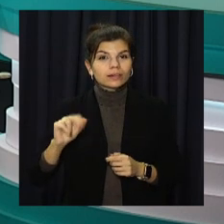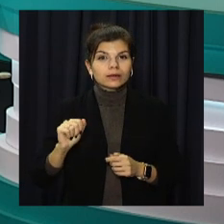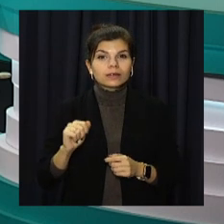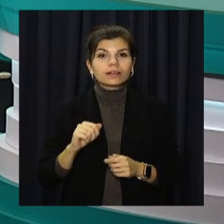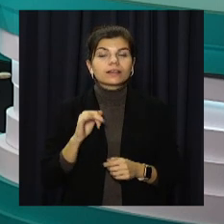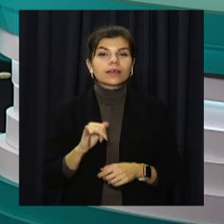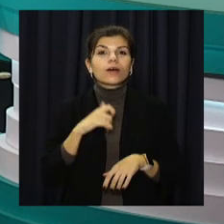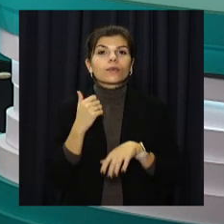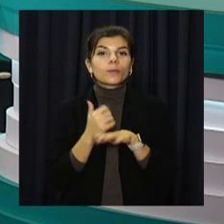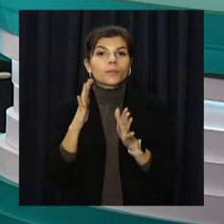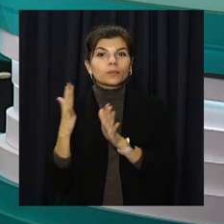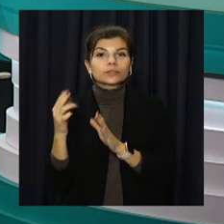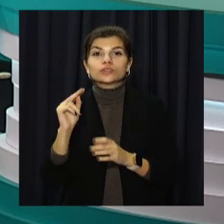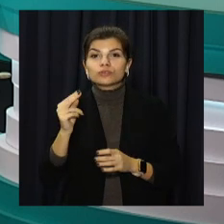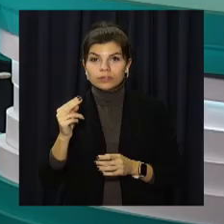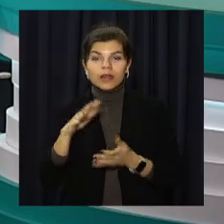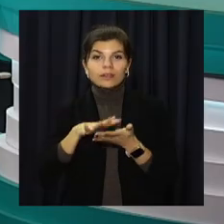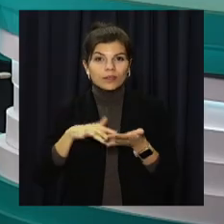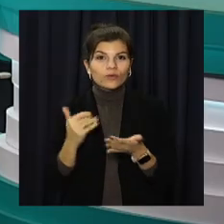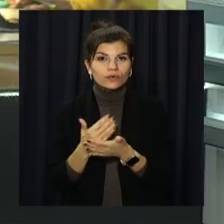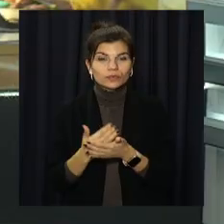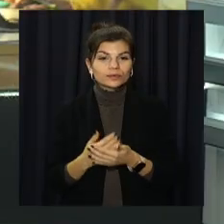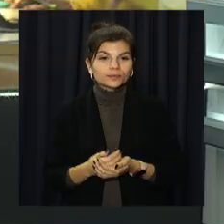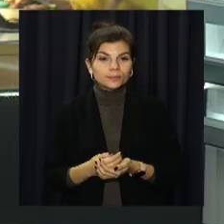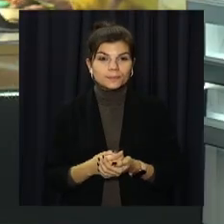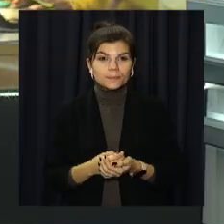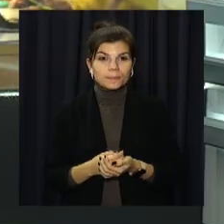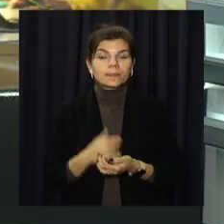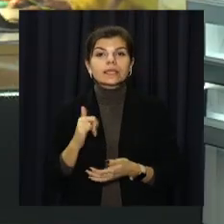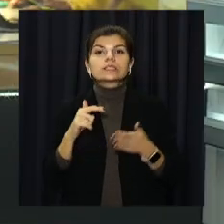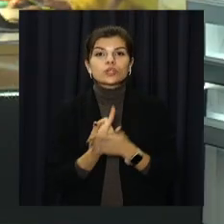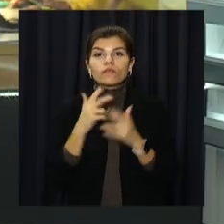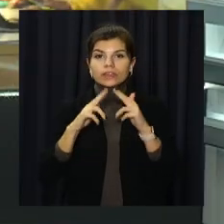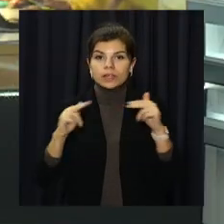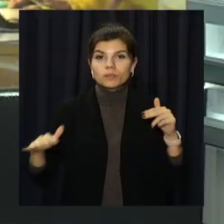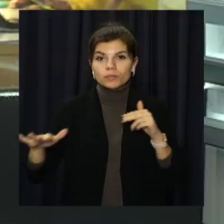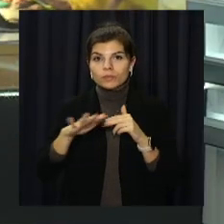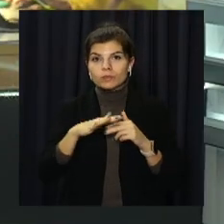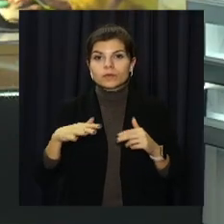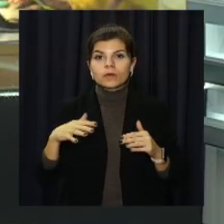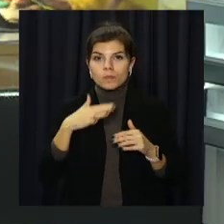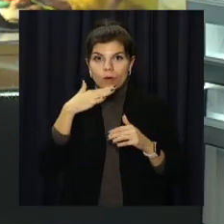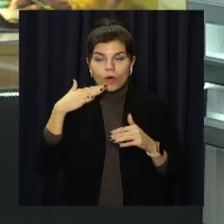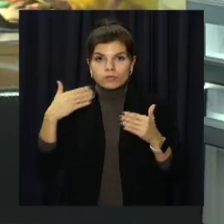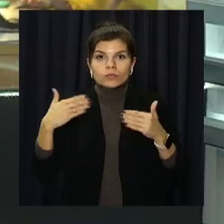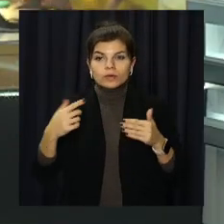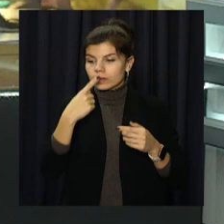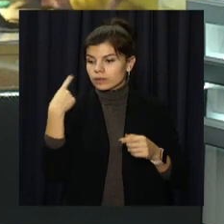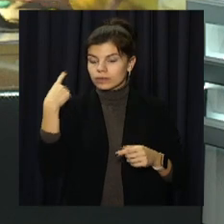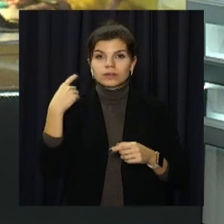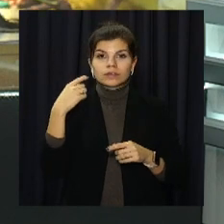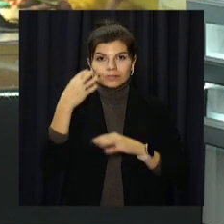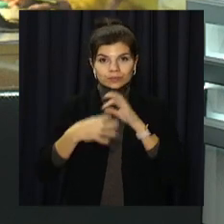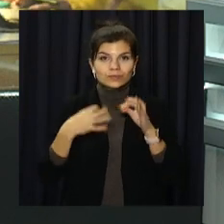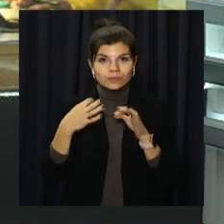Пуговкіна. І про події четверга – далі у випуску. І зновні про Петровщина пасе передніх. За минулу добу в області